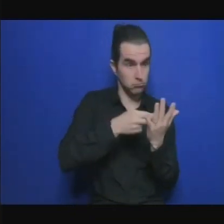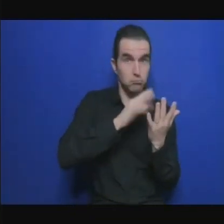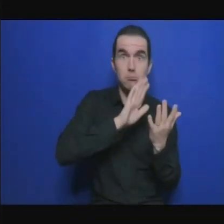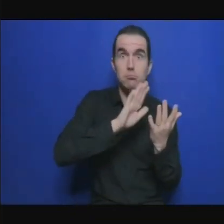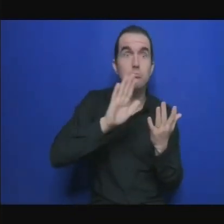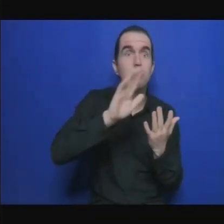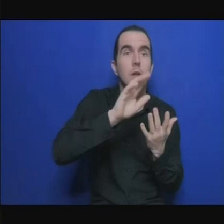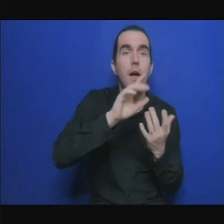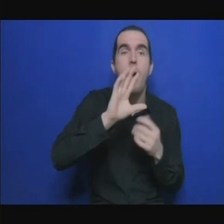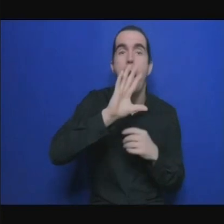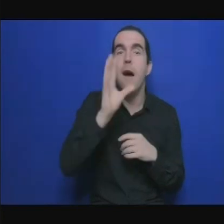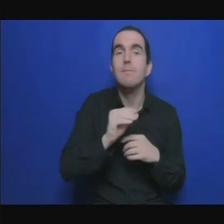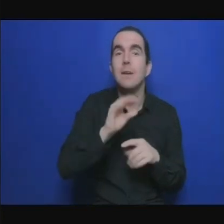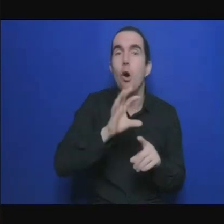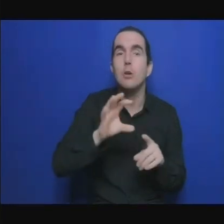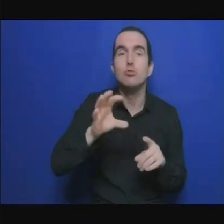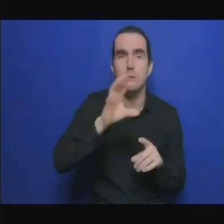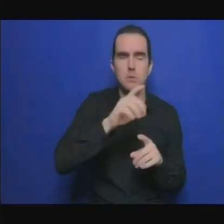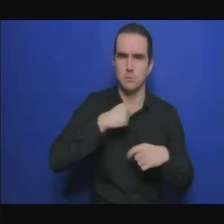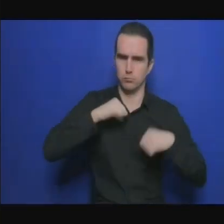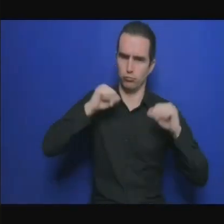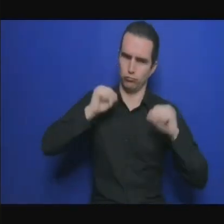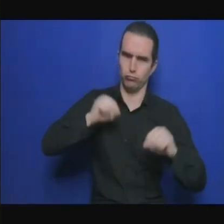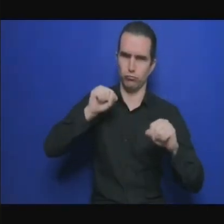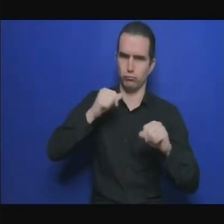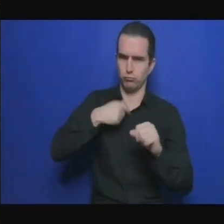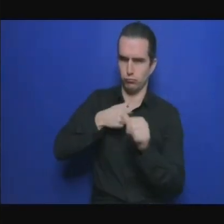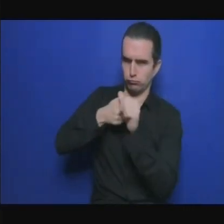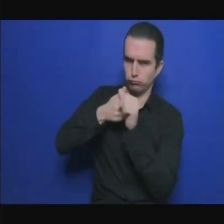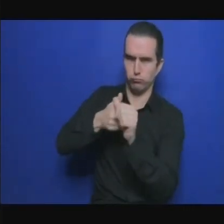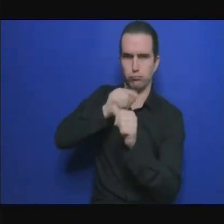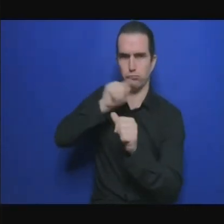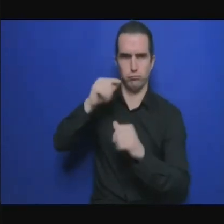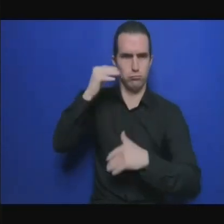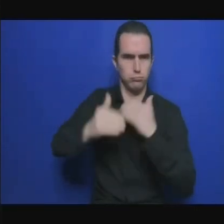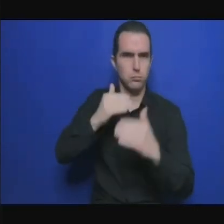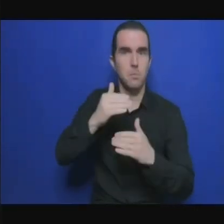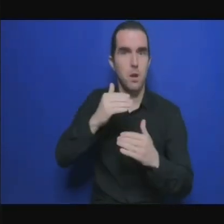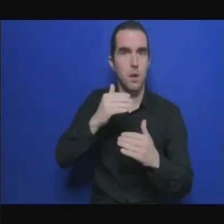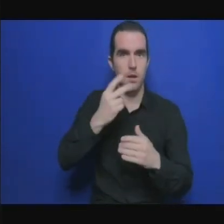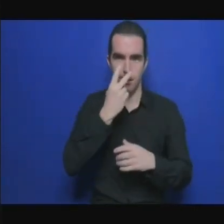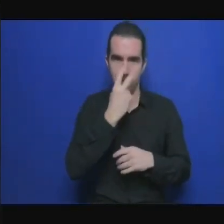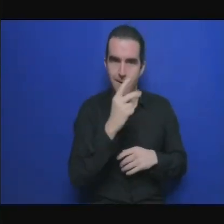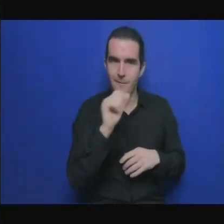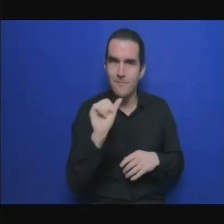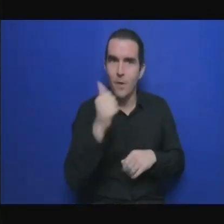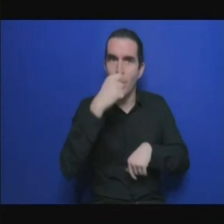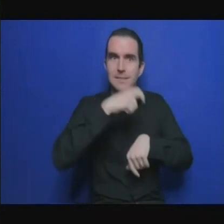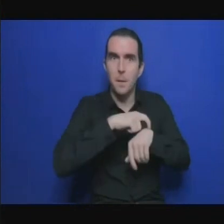vous avoue que nous nous n'avons aucune idée donc il n'y a plus de lien réel